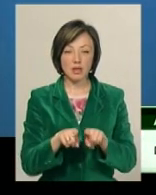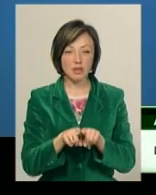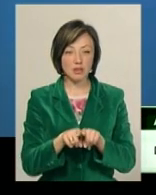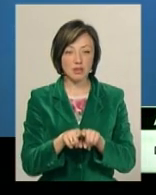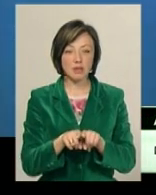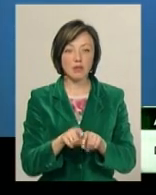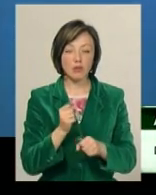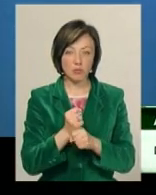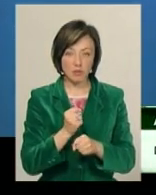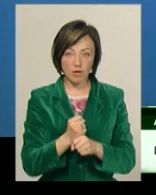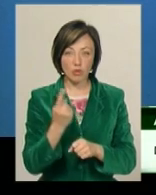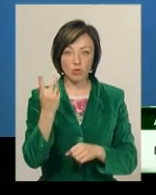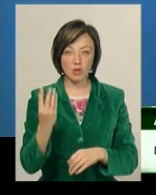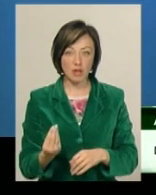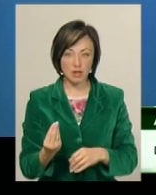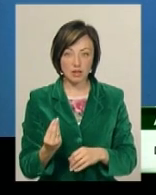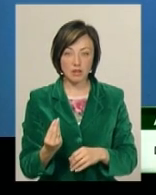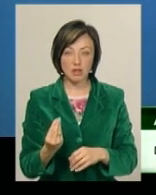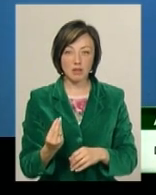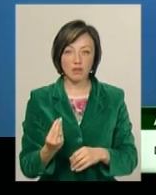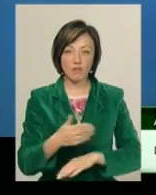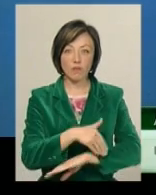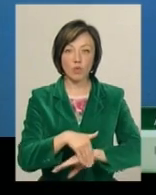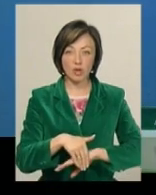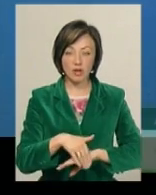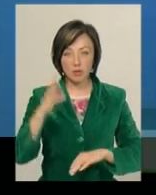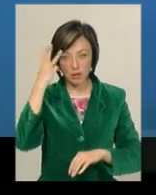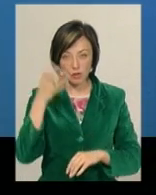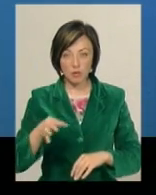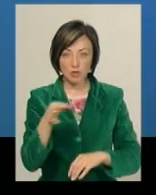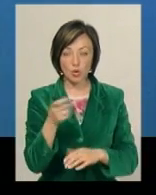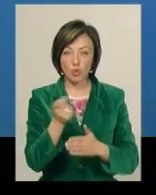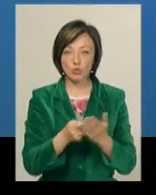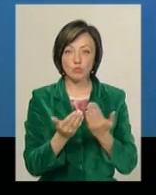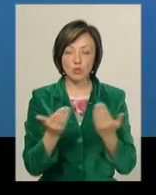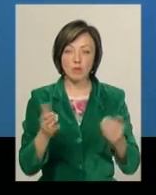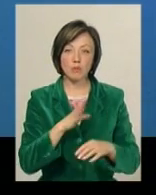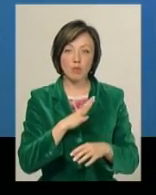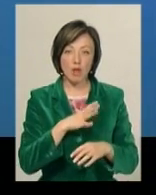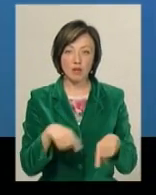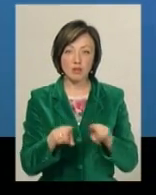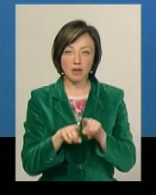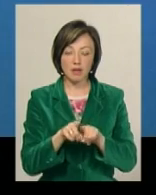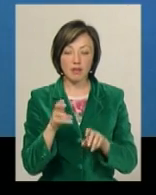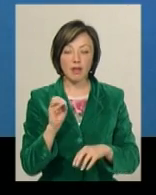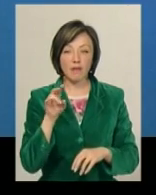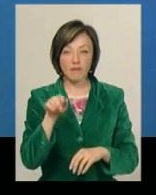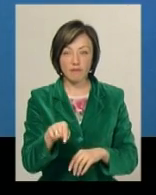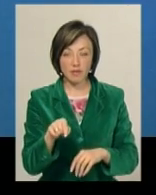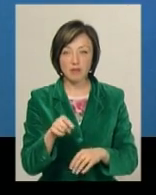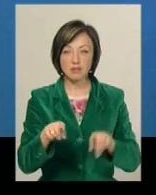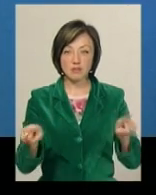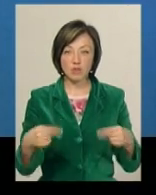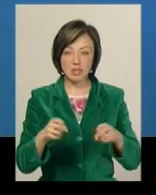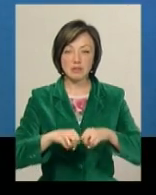project робив, одноденний, в дворі Хмельницького обласного художнього музею. Була така невеличка виставка, де він створив